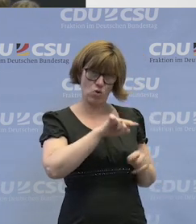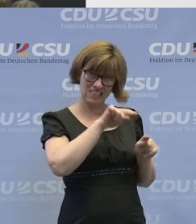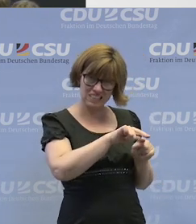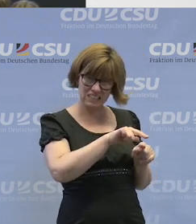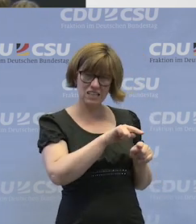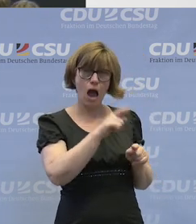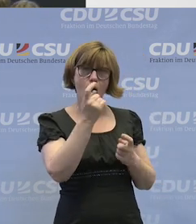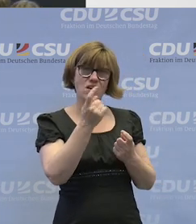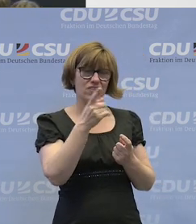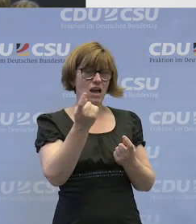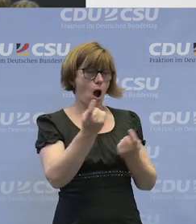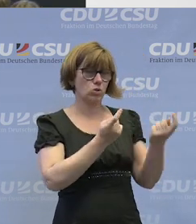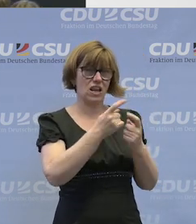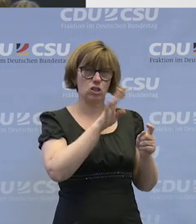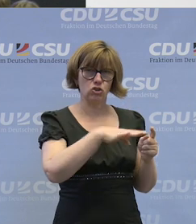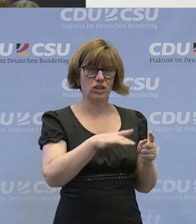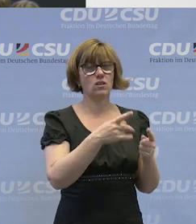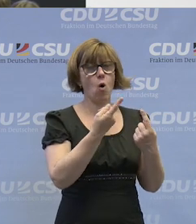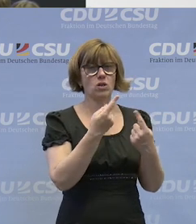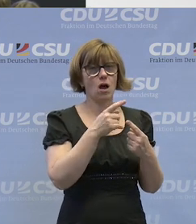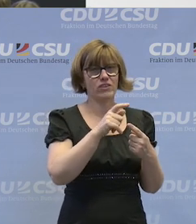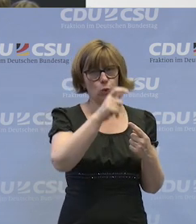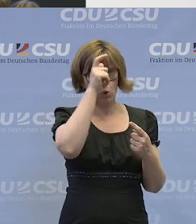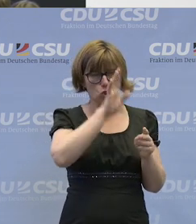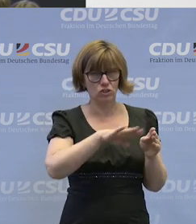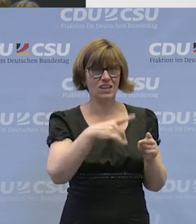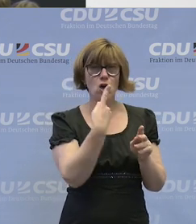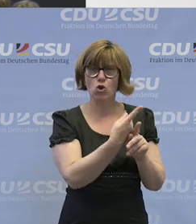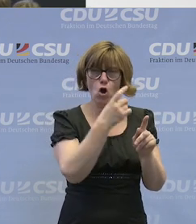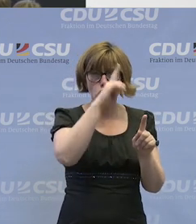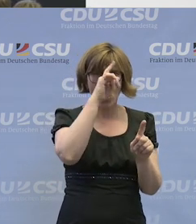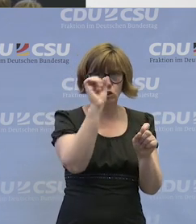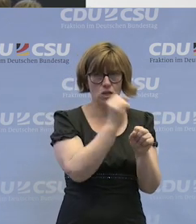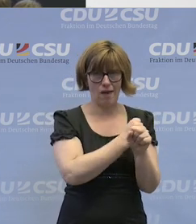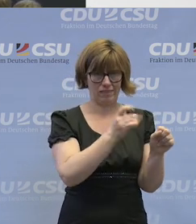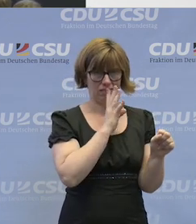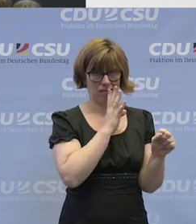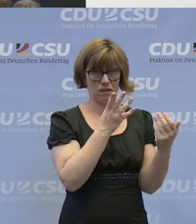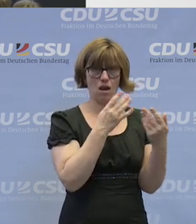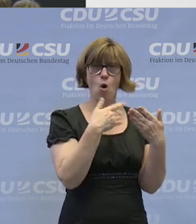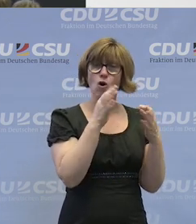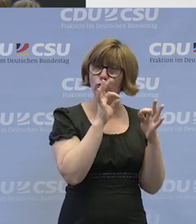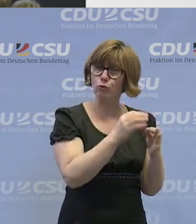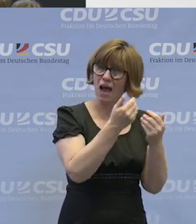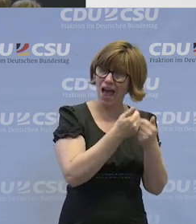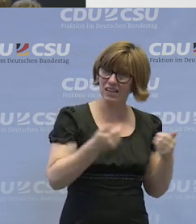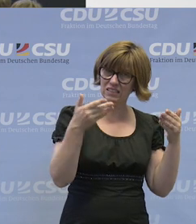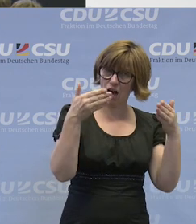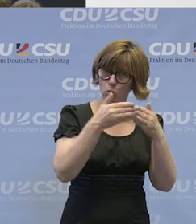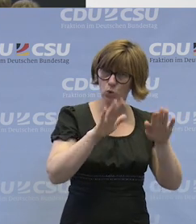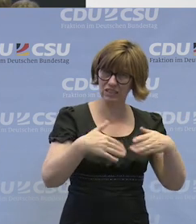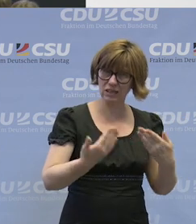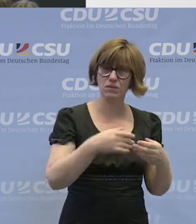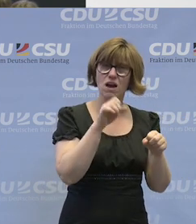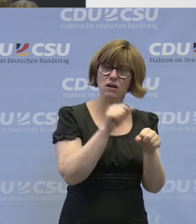ausländischen Kinder, türkische Kinder oder andere, die nicht deutschmächtig sind und nicht deutsch können, auch für Sie extra Kurse gibt,